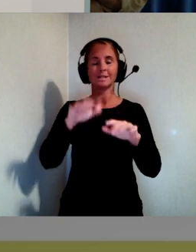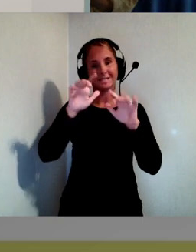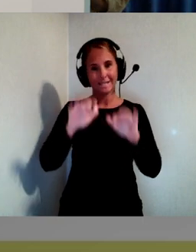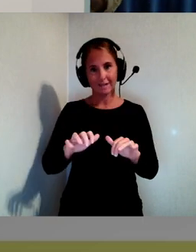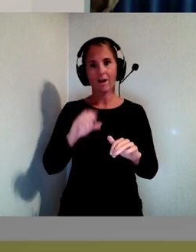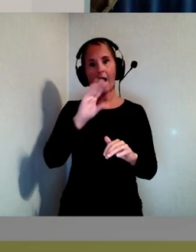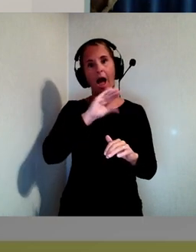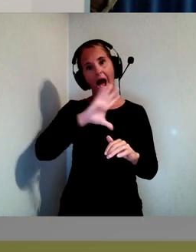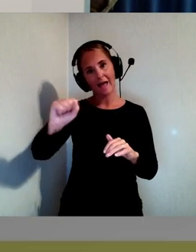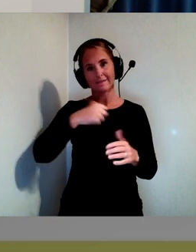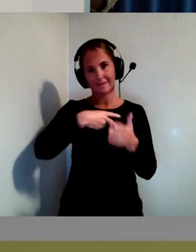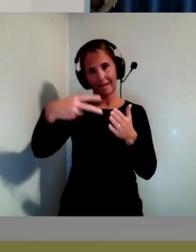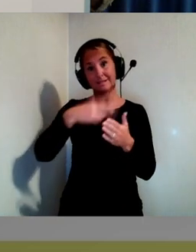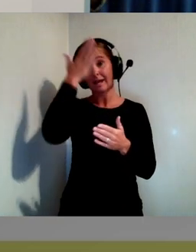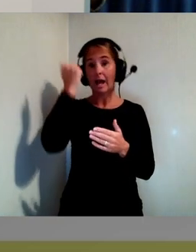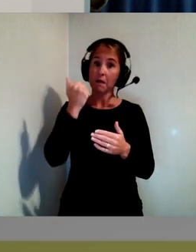använda AI.